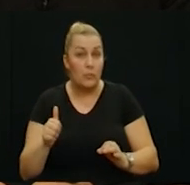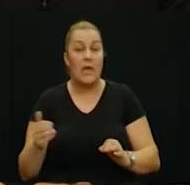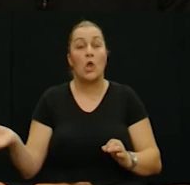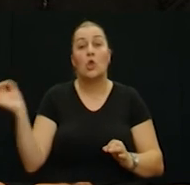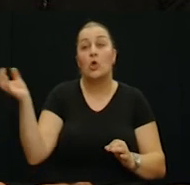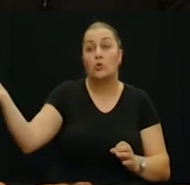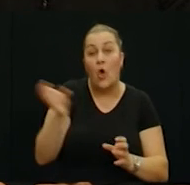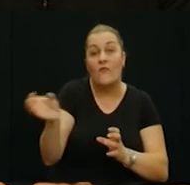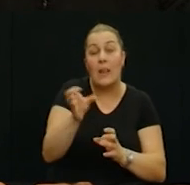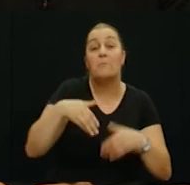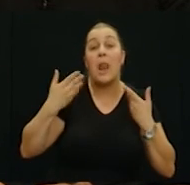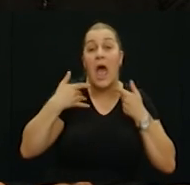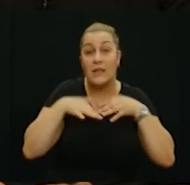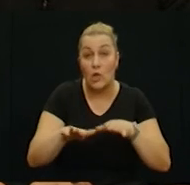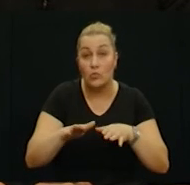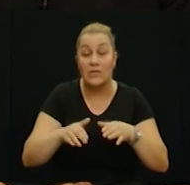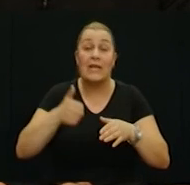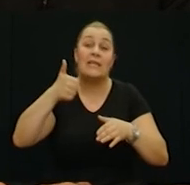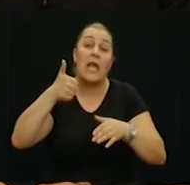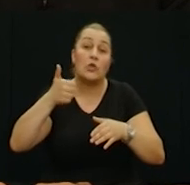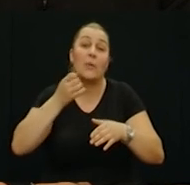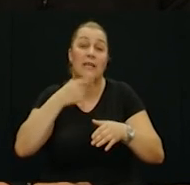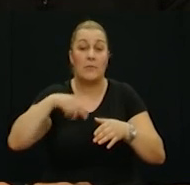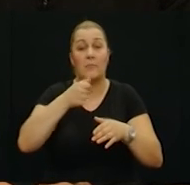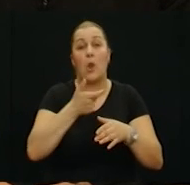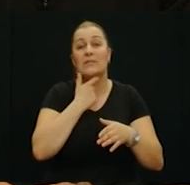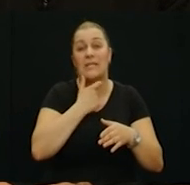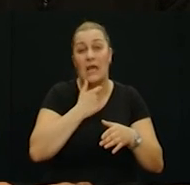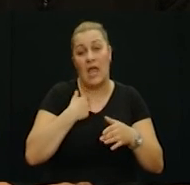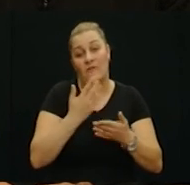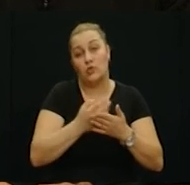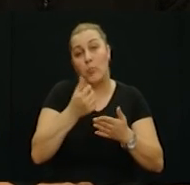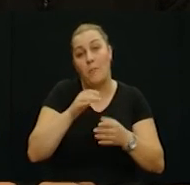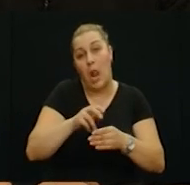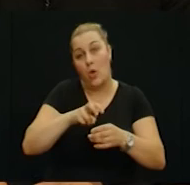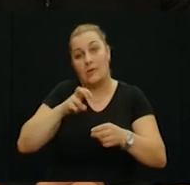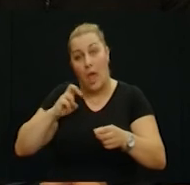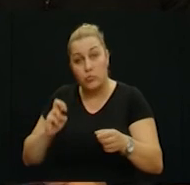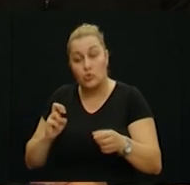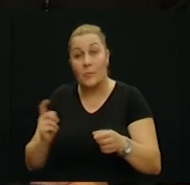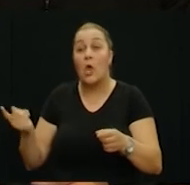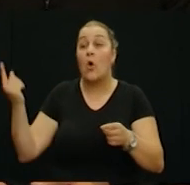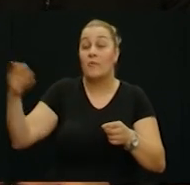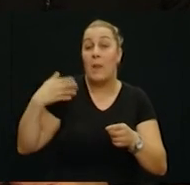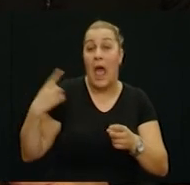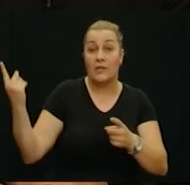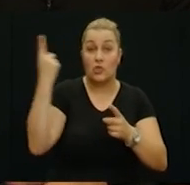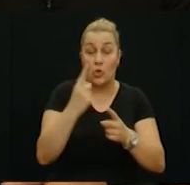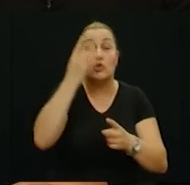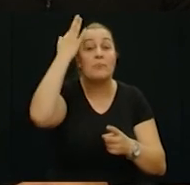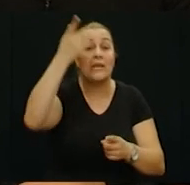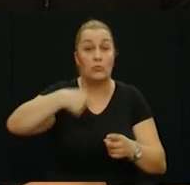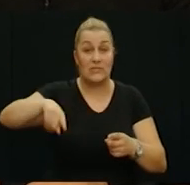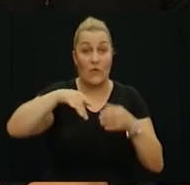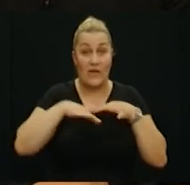koji će jednog dana kad mi koji smo stariji a ja već polako napuštamo u priču ostati i brinuti se za